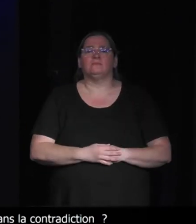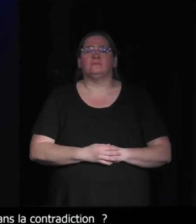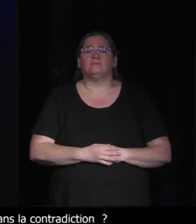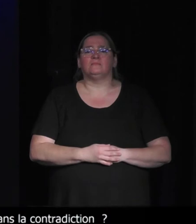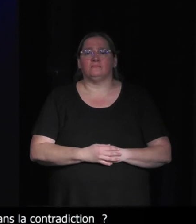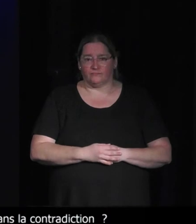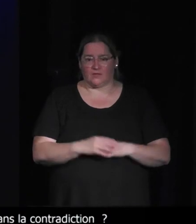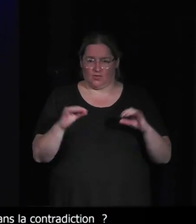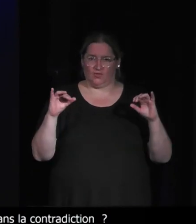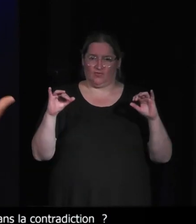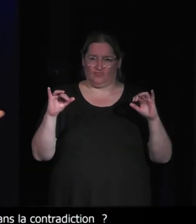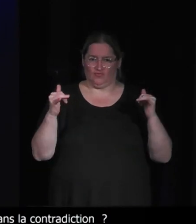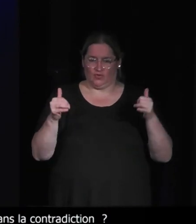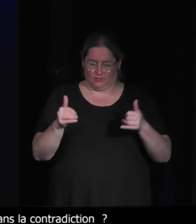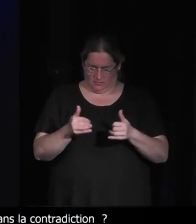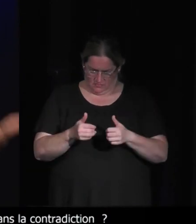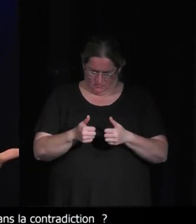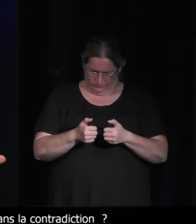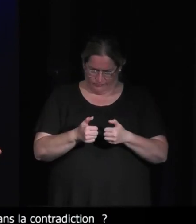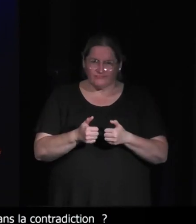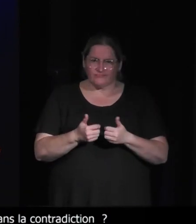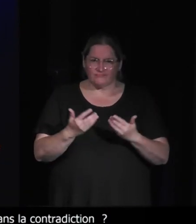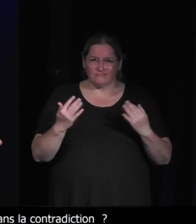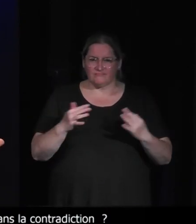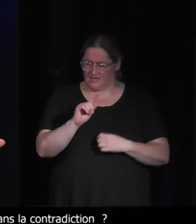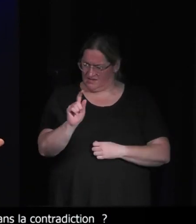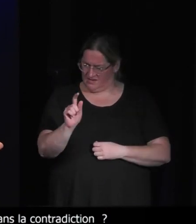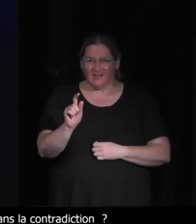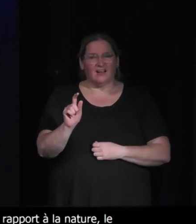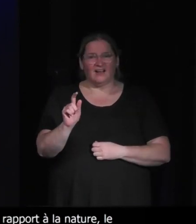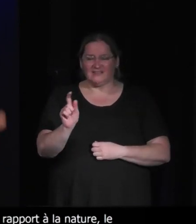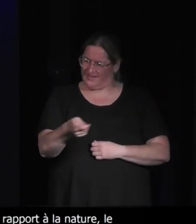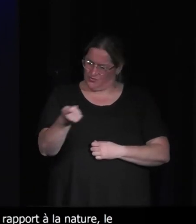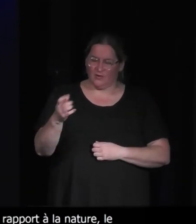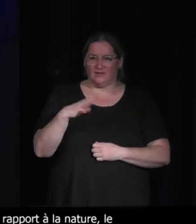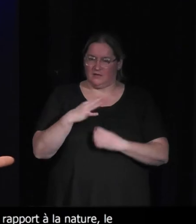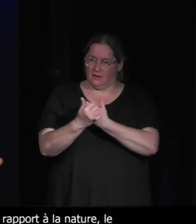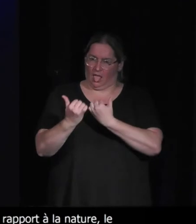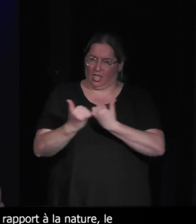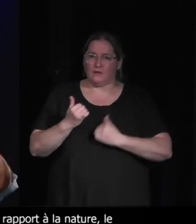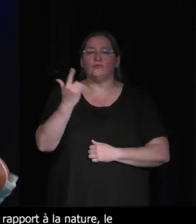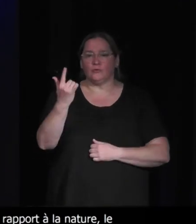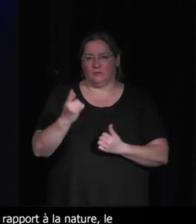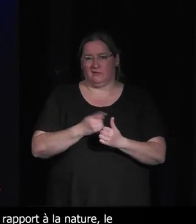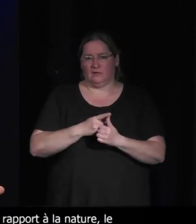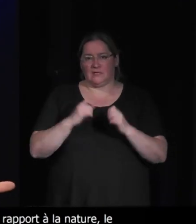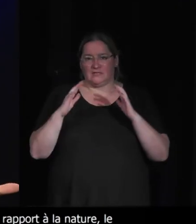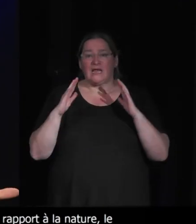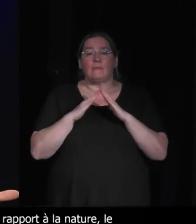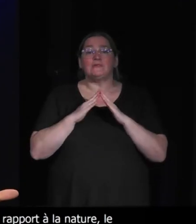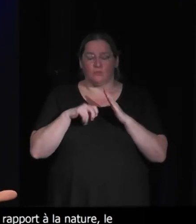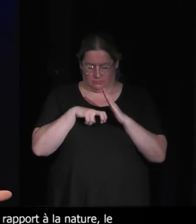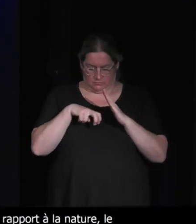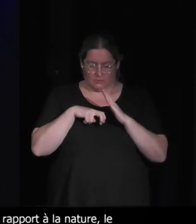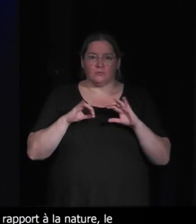a une double distance. La première, c'est que c une activité domestique. Donc ça s'éloigne en tout cas d'une des conceptions